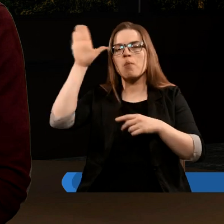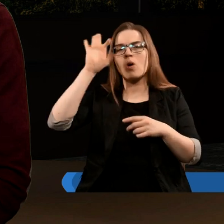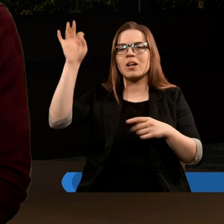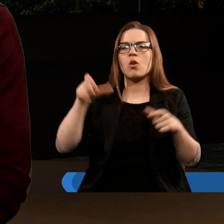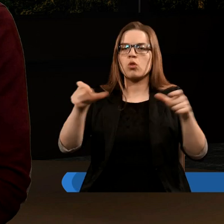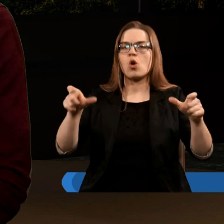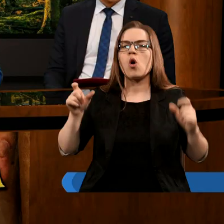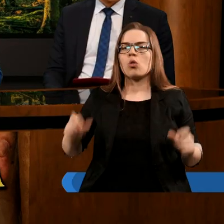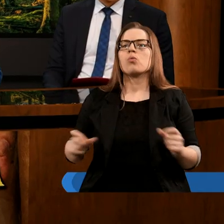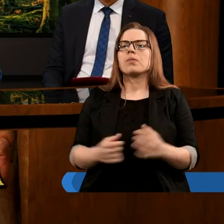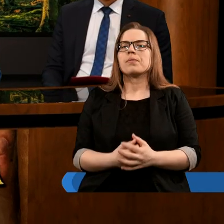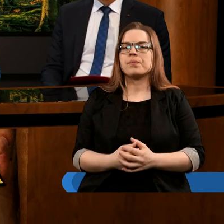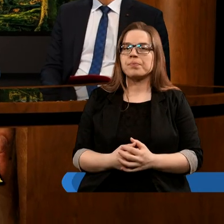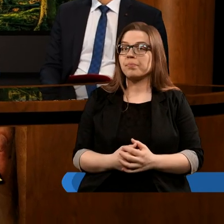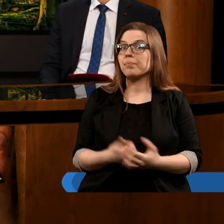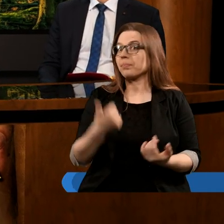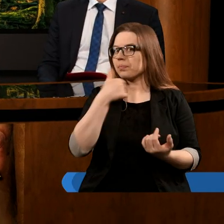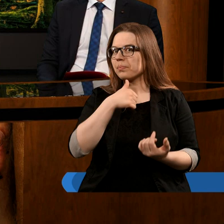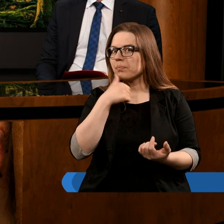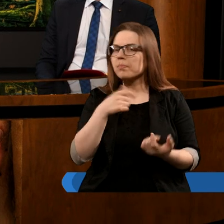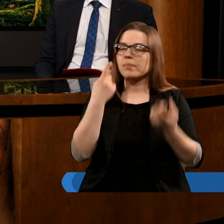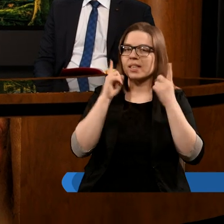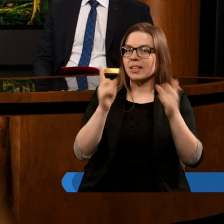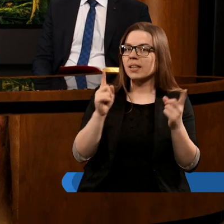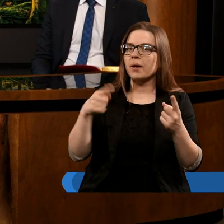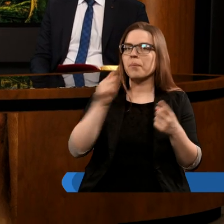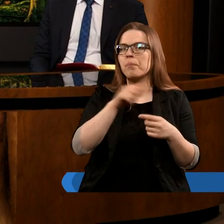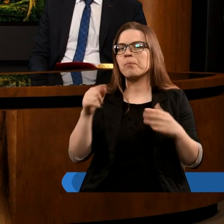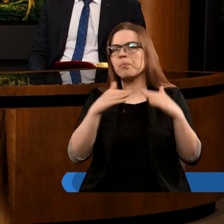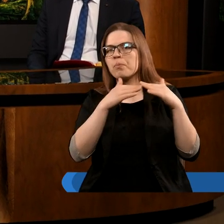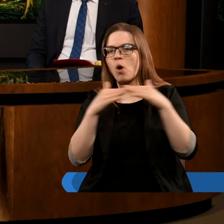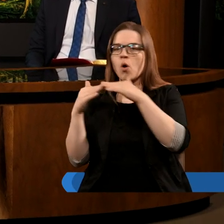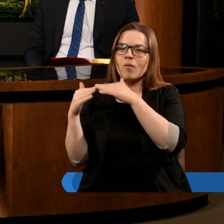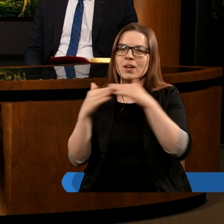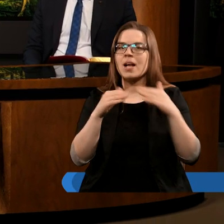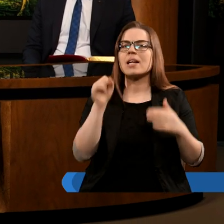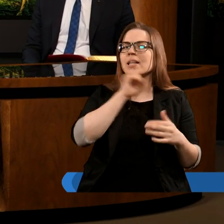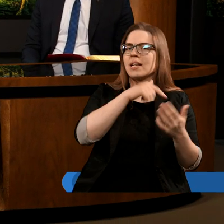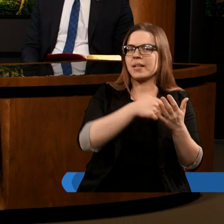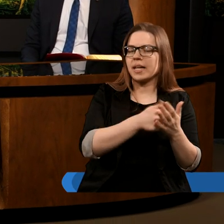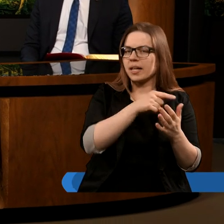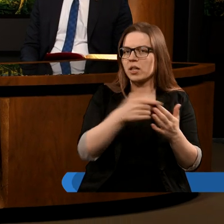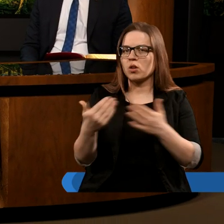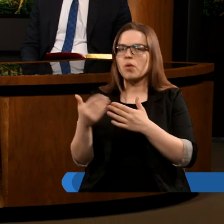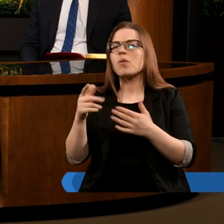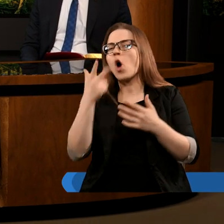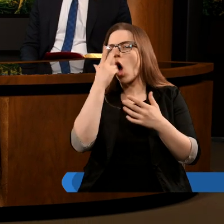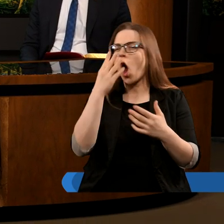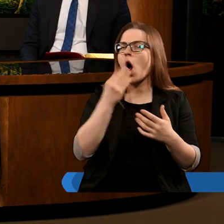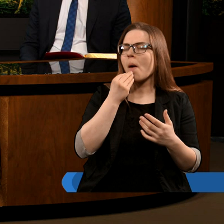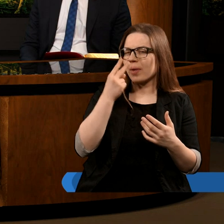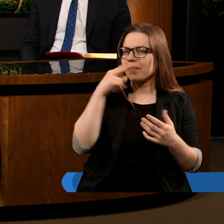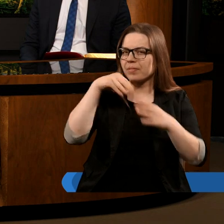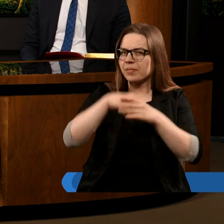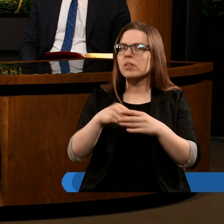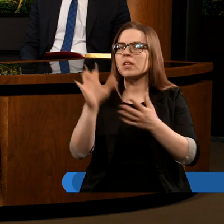jego tronu. Próbowaliśmy zobaczyć jakieś porównania tego tekstu do Starego Testamentu, ale czy patrząc na te obrazy, które